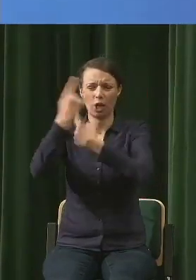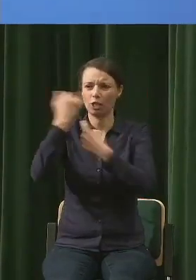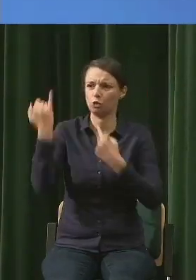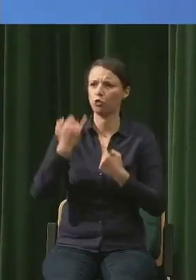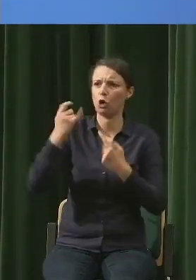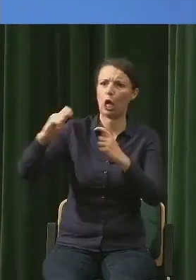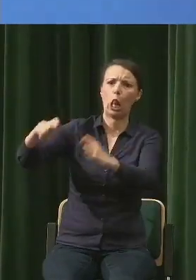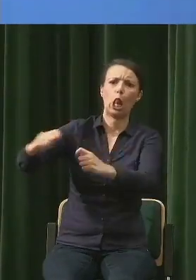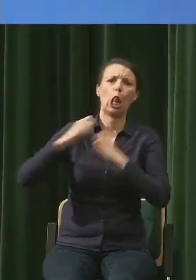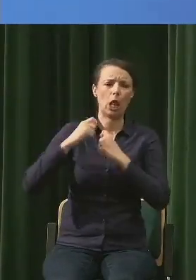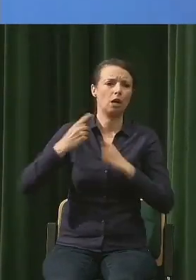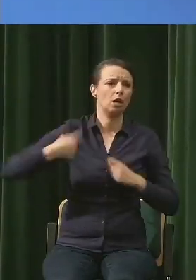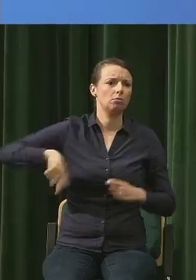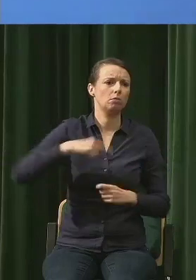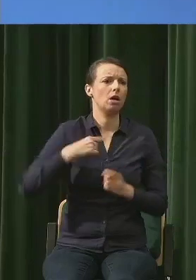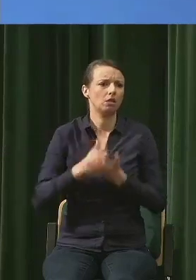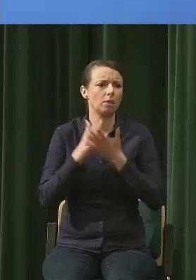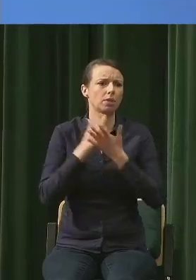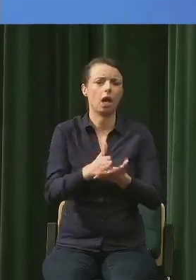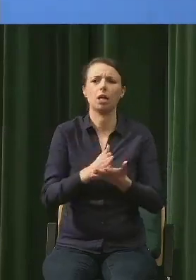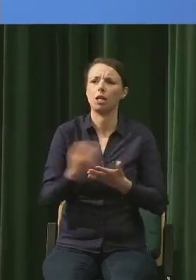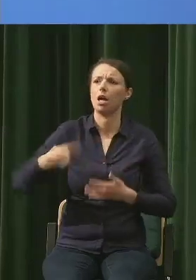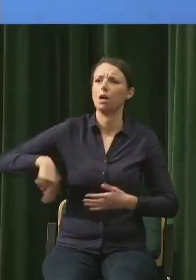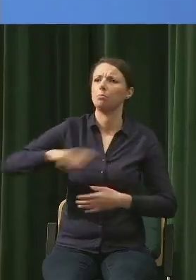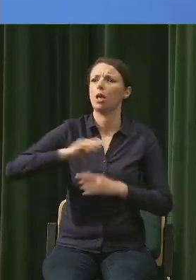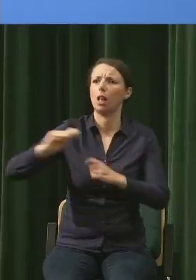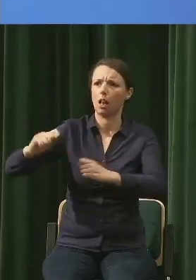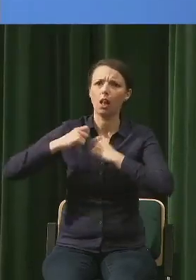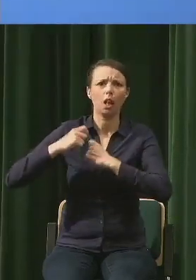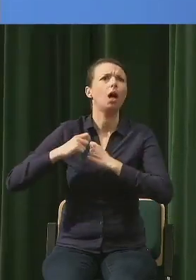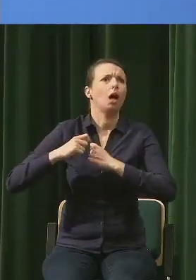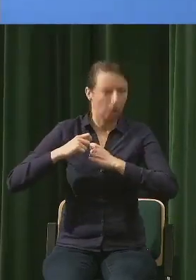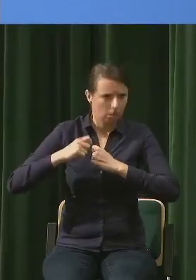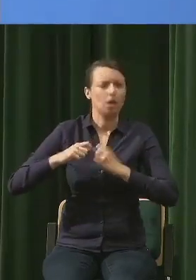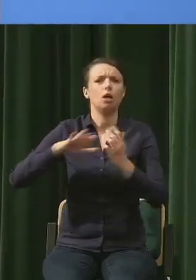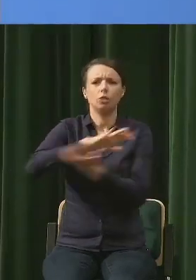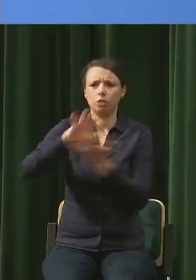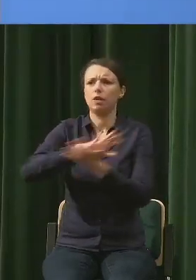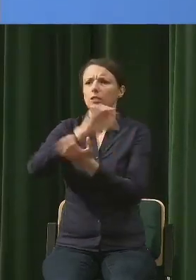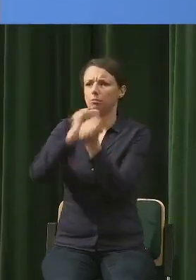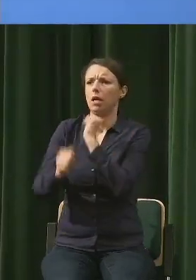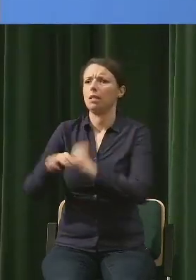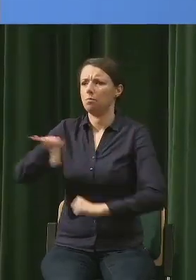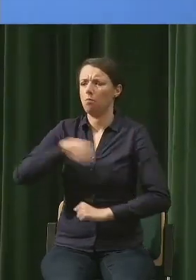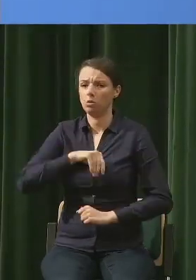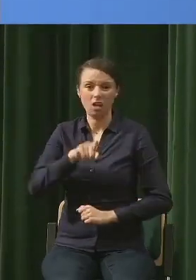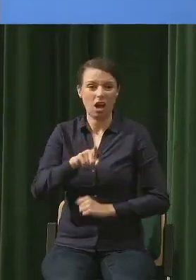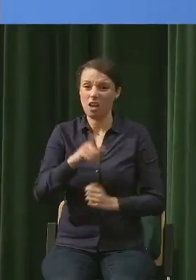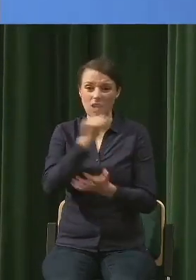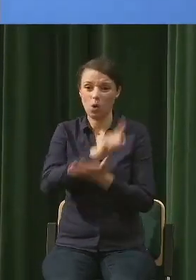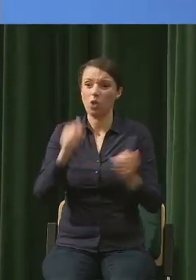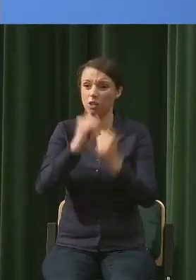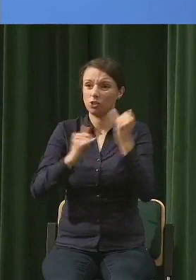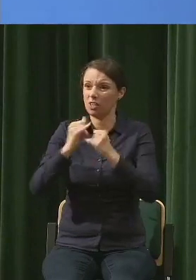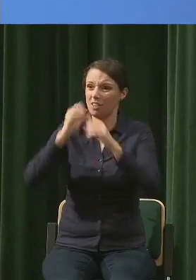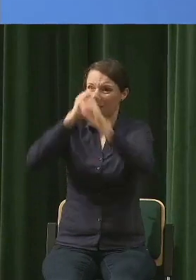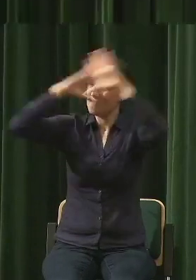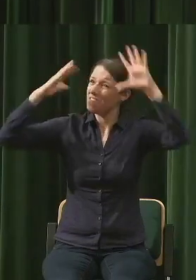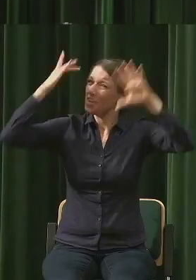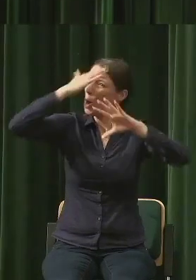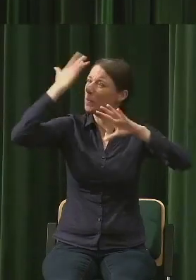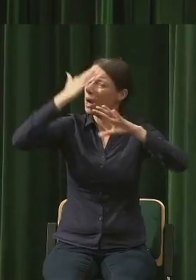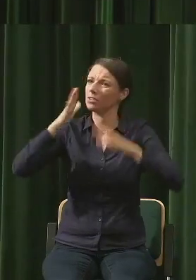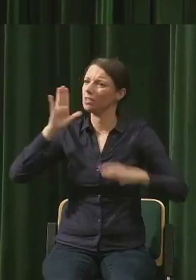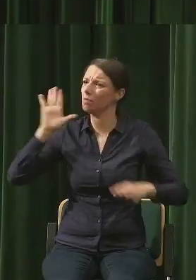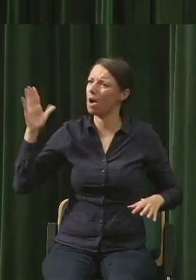się do tego, żeby świat był inny. Nic się takiego nie stanie, jeśli nie będzie rozwinięta wyobraźnia. Dziękuję